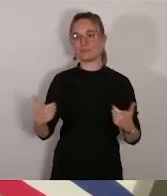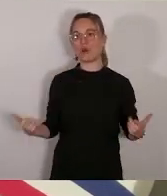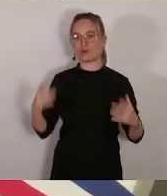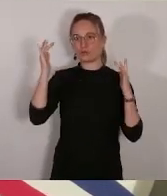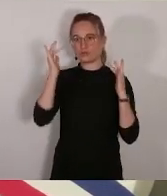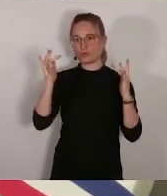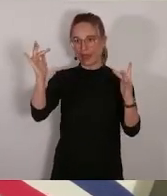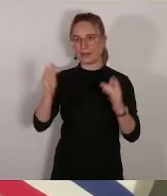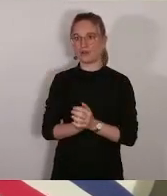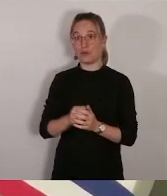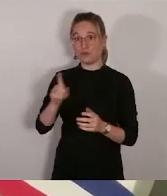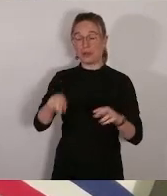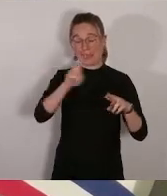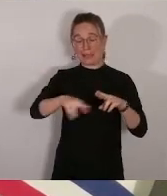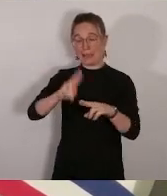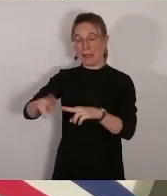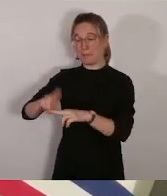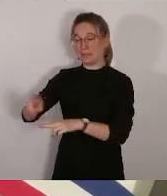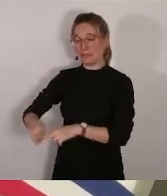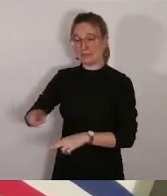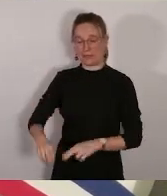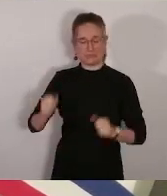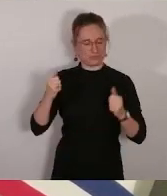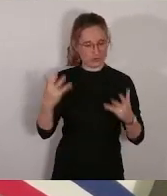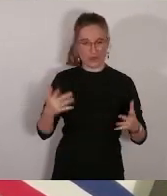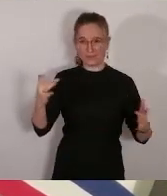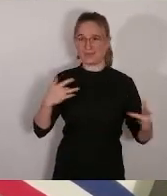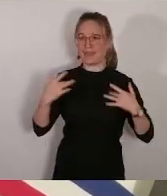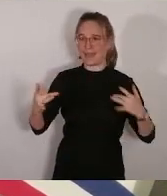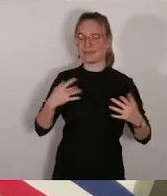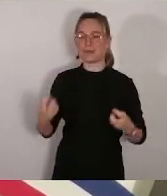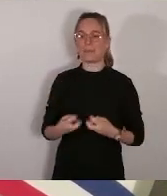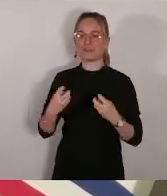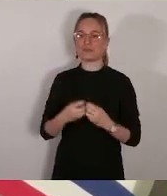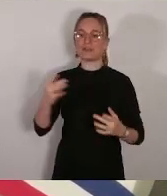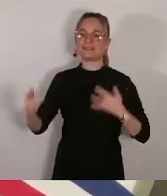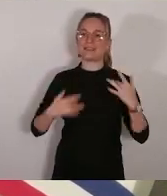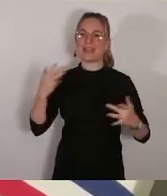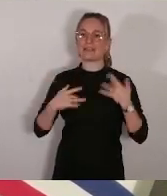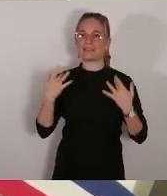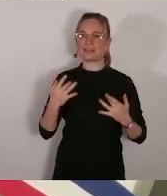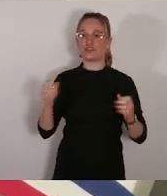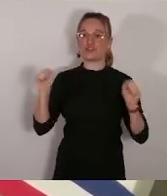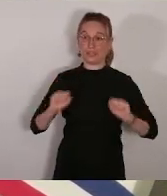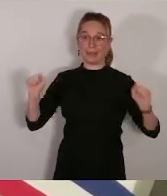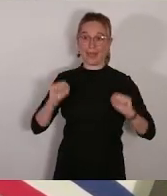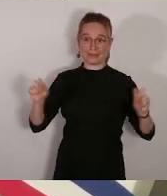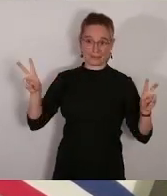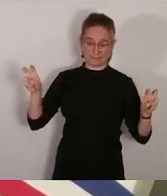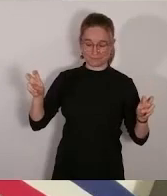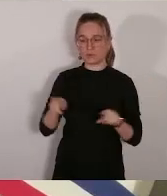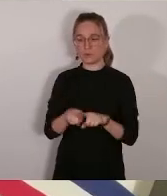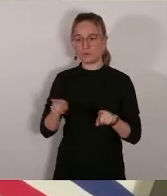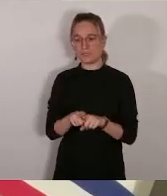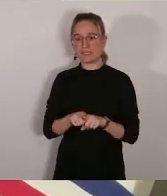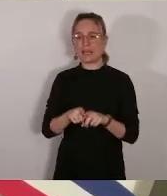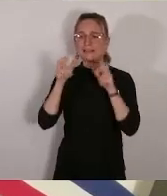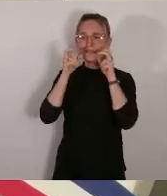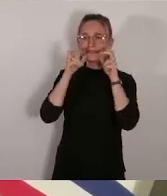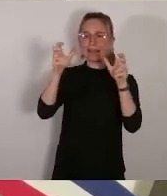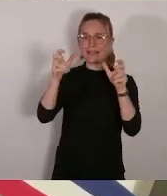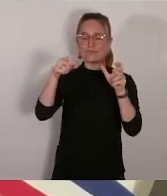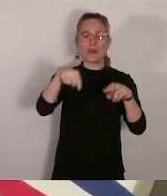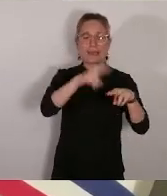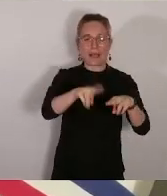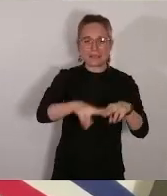'opéra, on est en train de réhabiliter le théâtre du gymnase, il faut sécuriser la criée, faut réhabiliter le théâtre Sylvain, on a mis